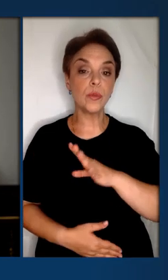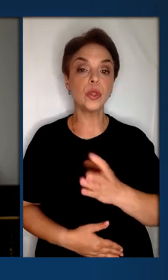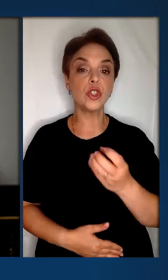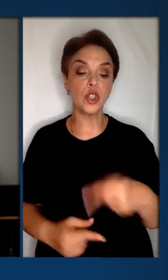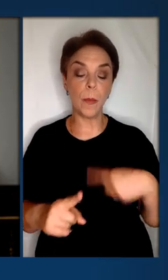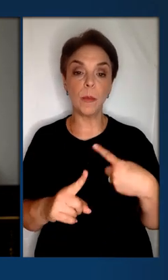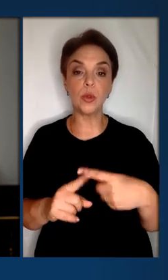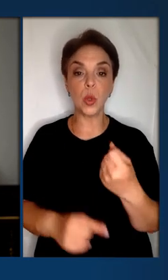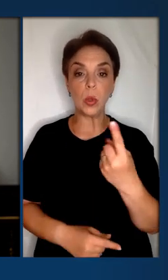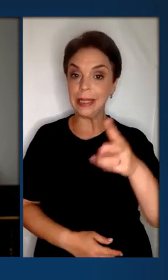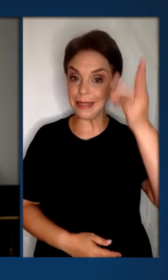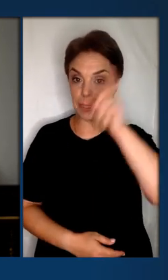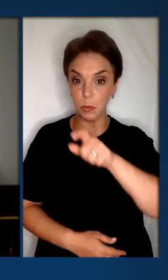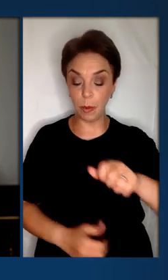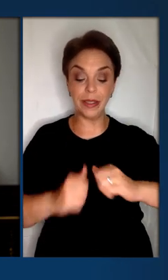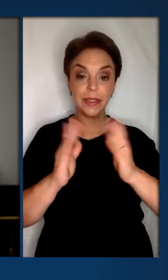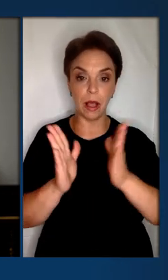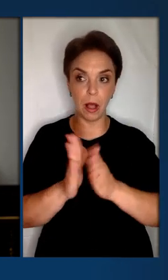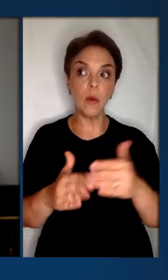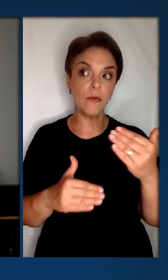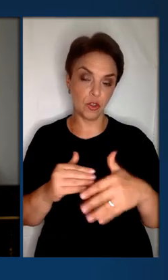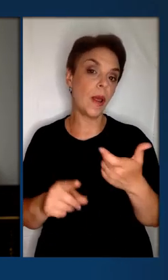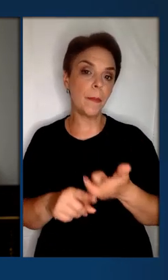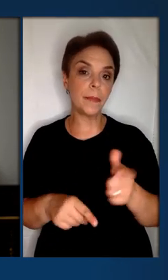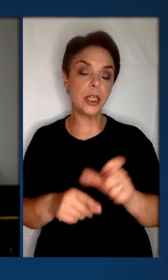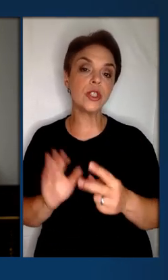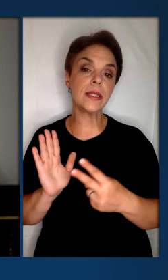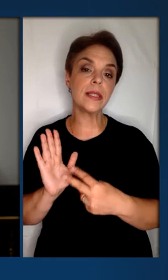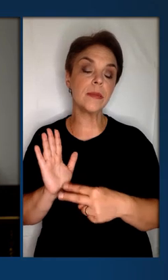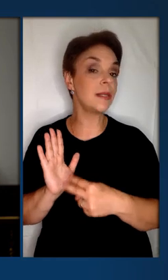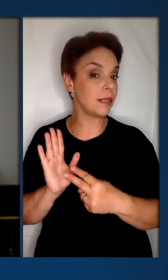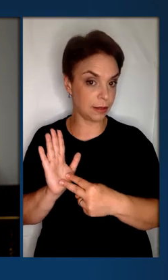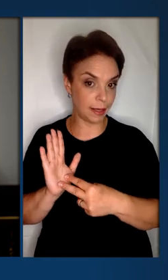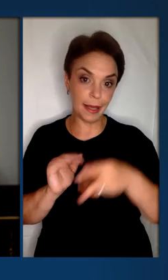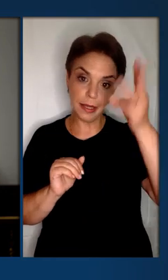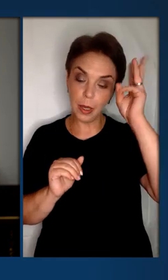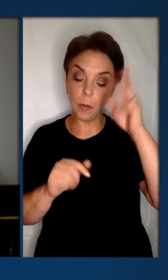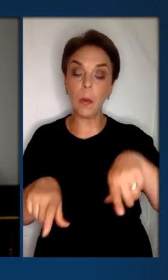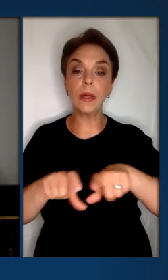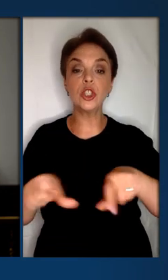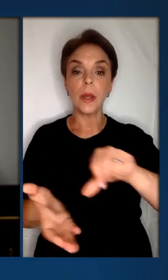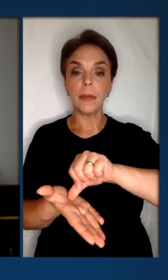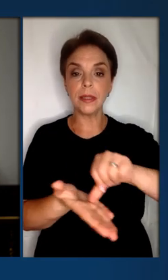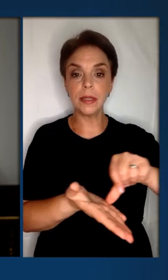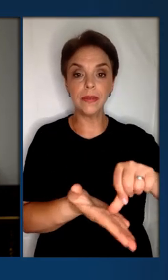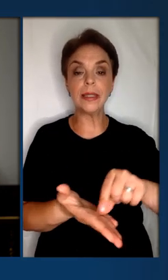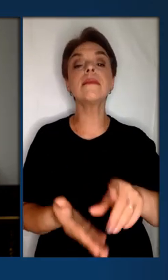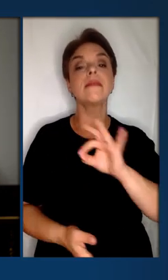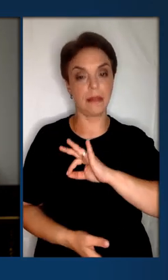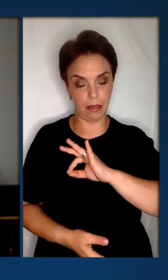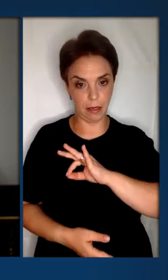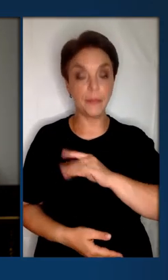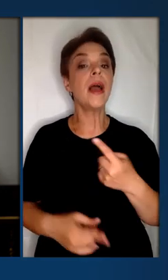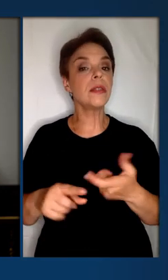сьогодні було ще плюс 11 дипломатів. Загалом вже більше 70 дипломатичних представниць